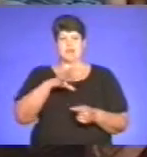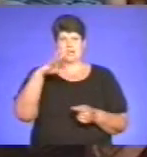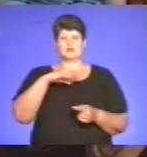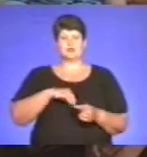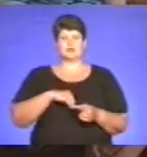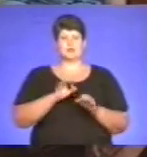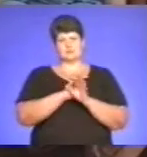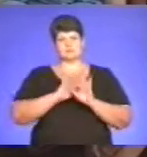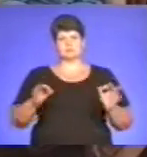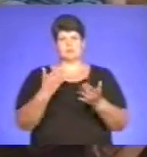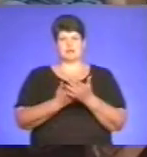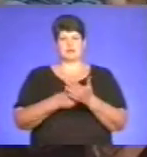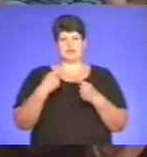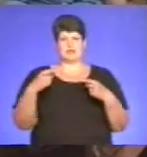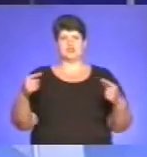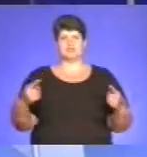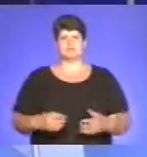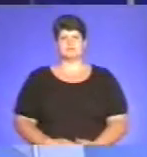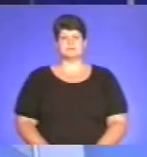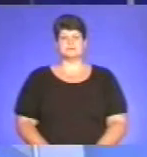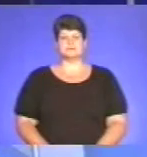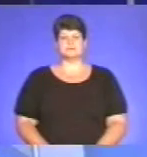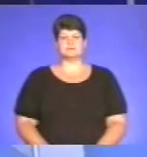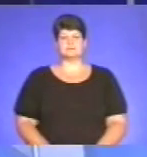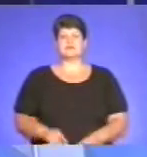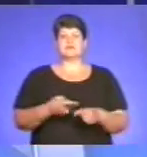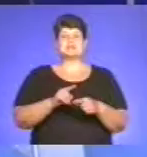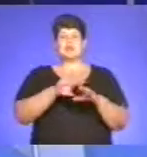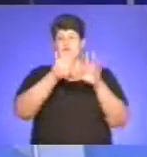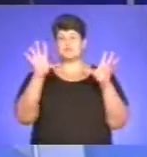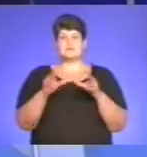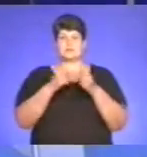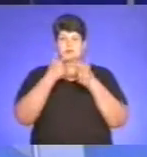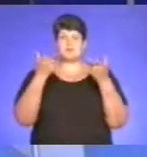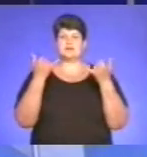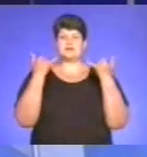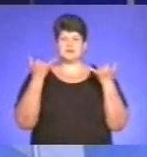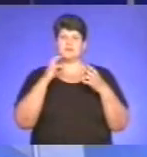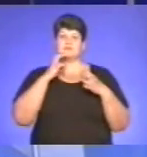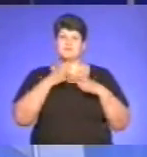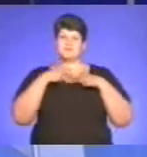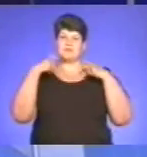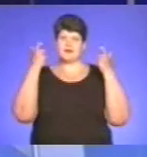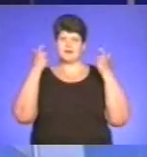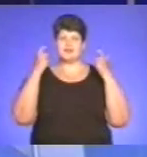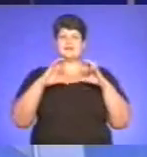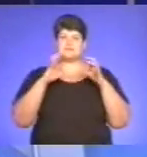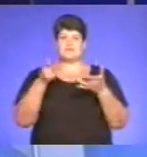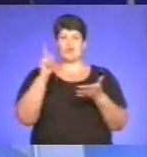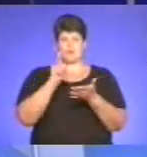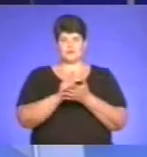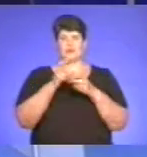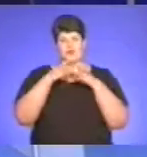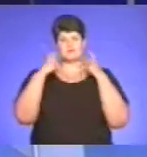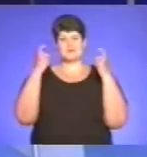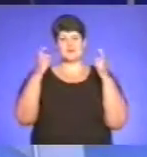чудовим прикладом для інших. Це ося інформація на сьогодні. Посміхайтеся світою і світ обов'язково вам посміхнеться.